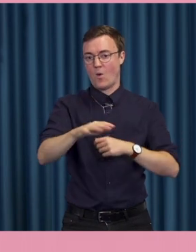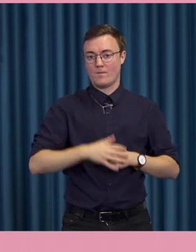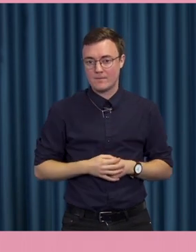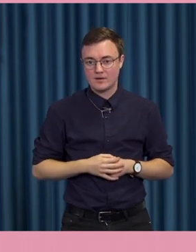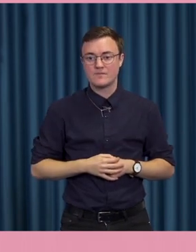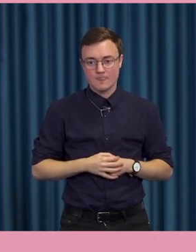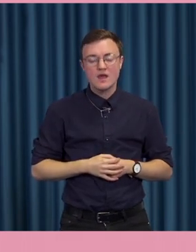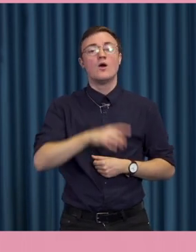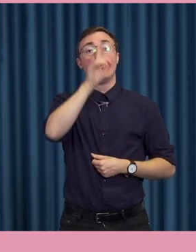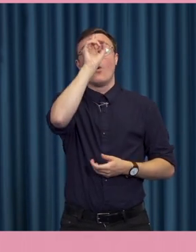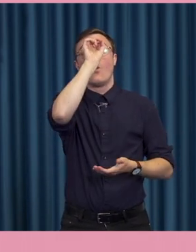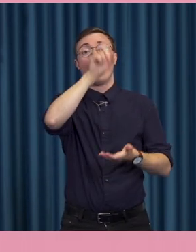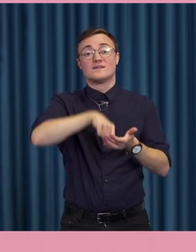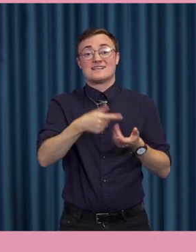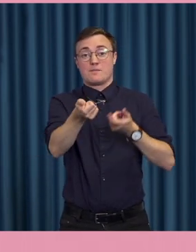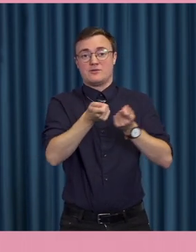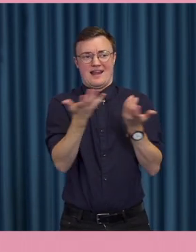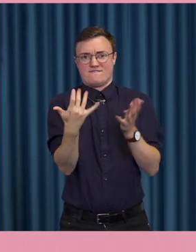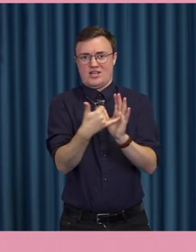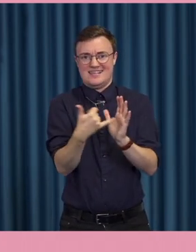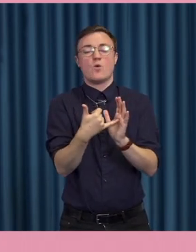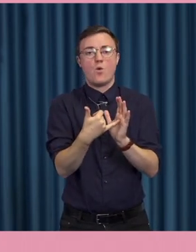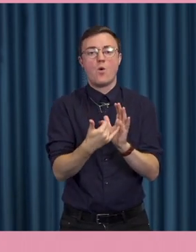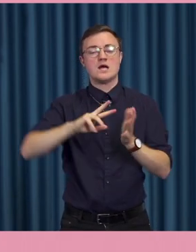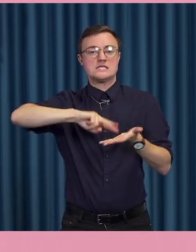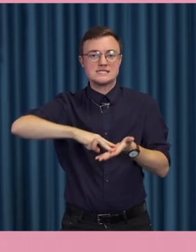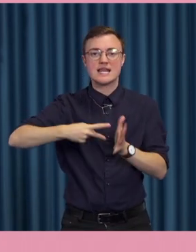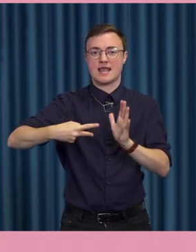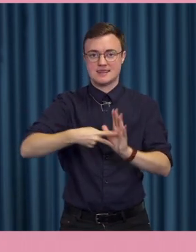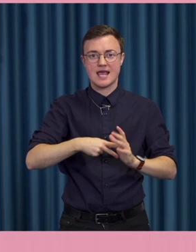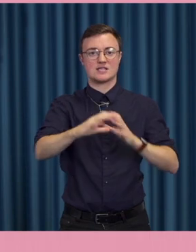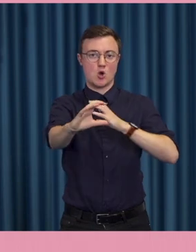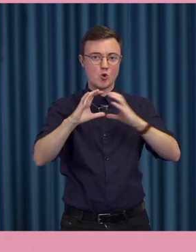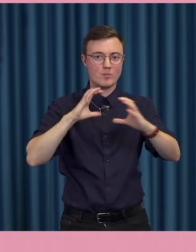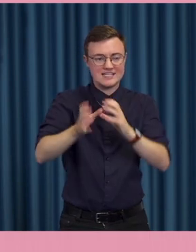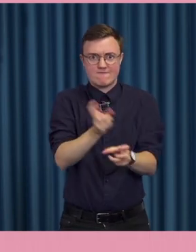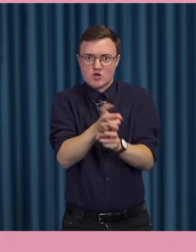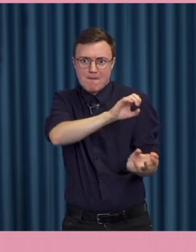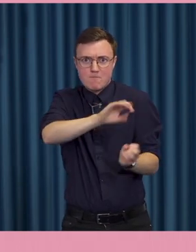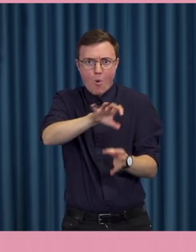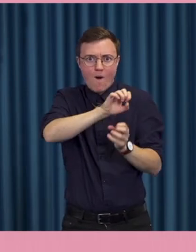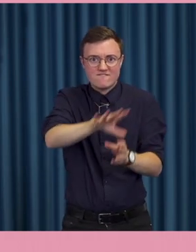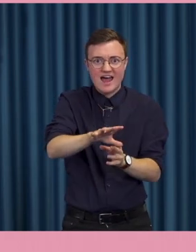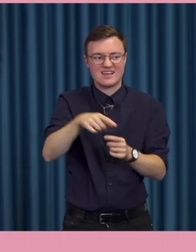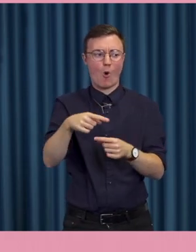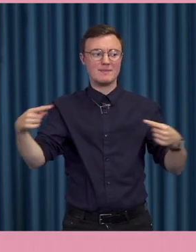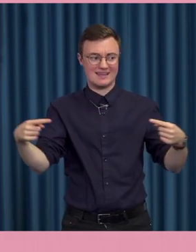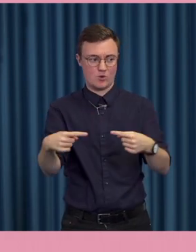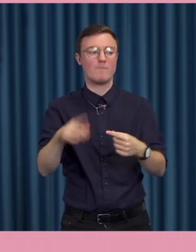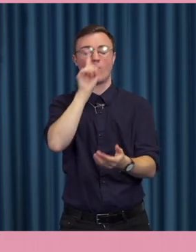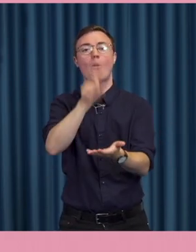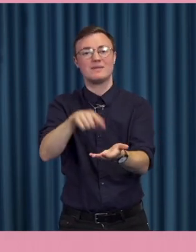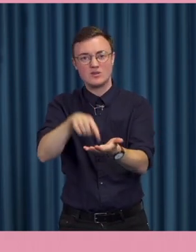gemensamt för alla beskrivningar är att det är strategiskt kommunikativa försök att påverka opinion och agerande.